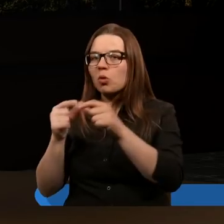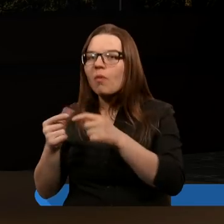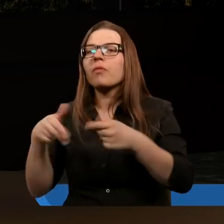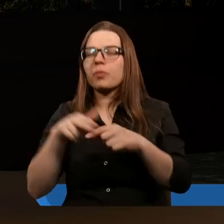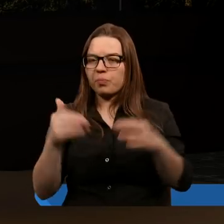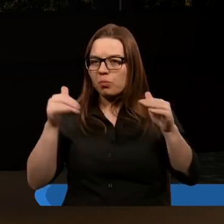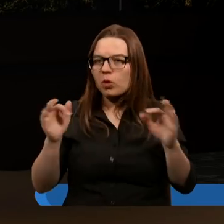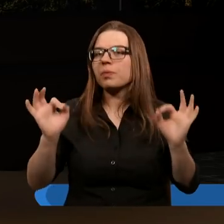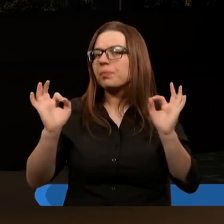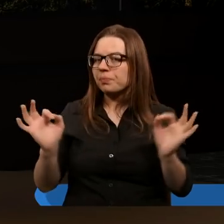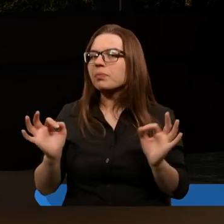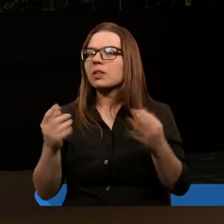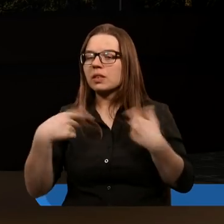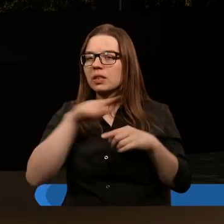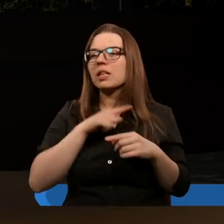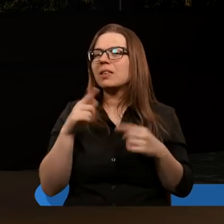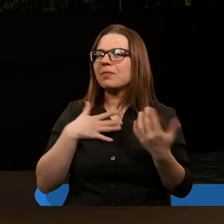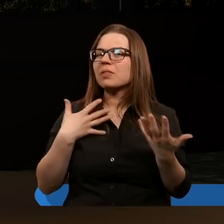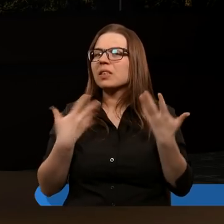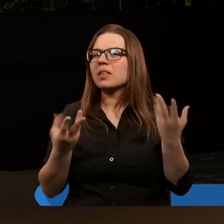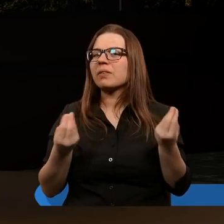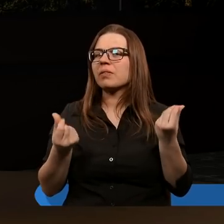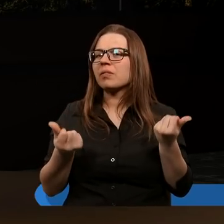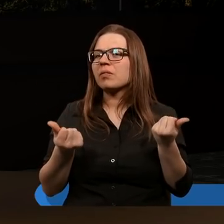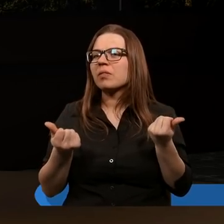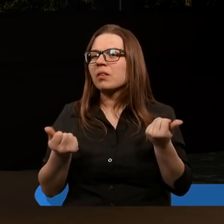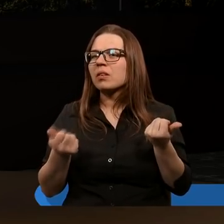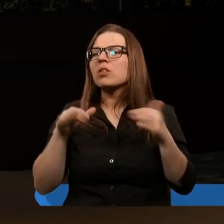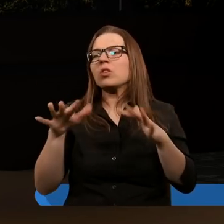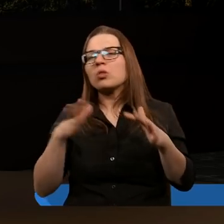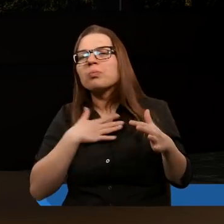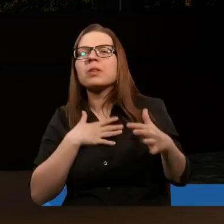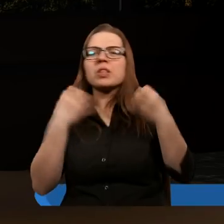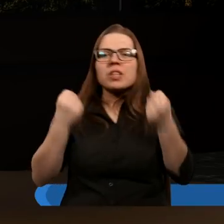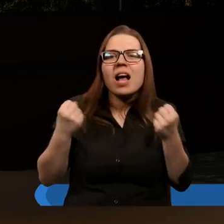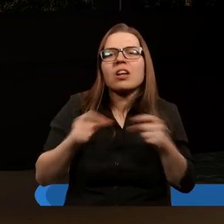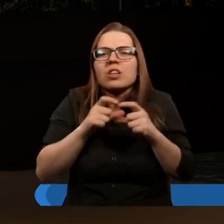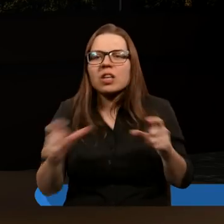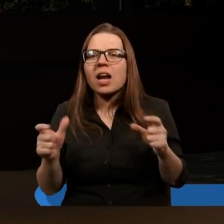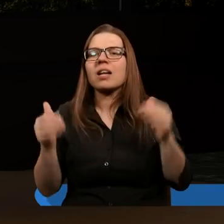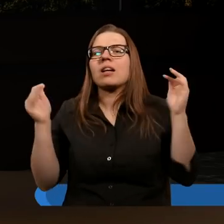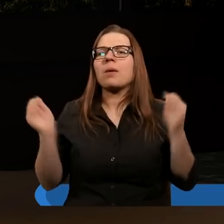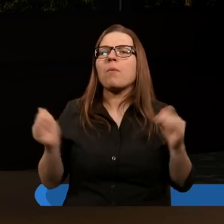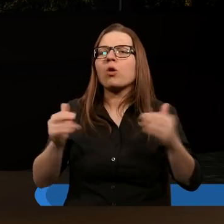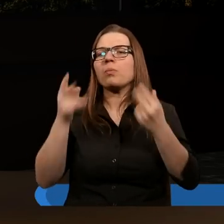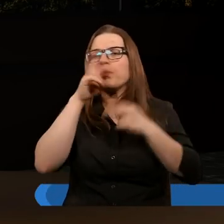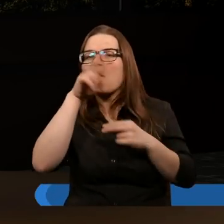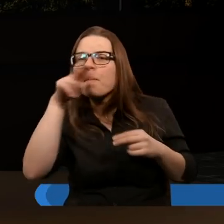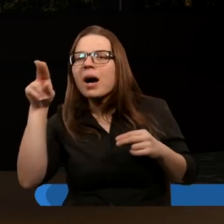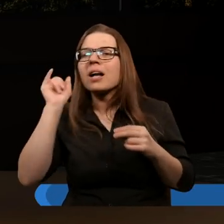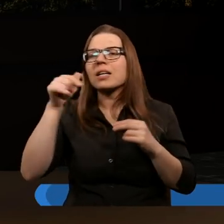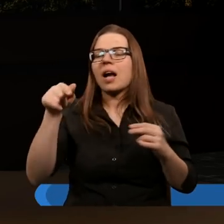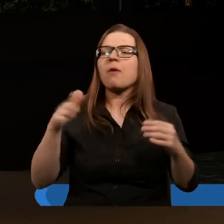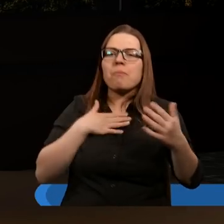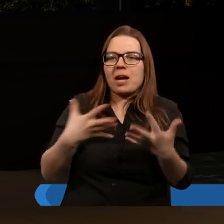możemy, każdy z nas, jeżeli jest ciężko, jeżeli nam się dłużą ciężkie czasy, to możemy tu to popatrzeć, jak oni